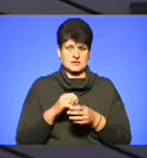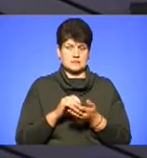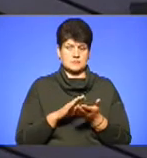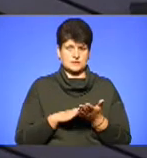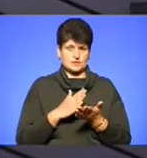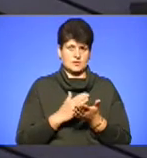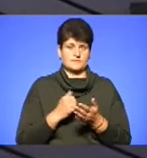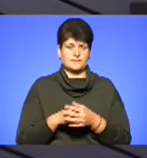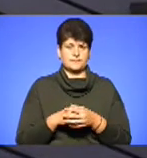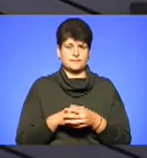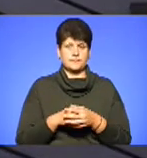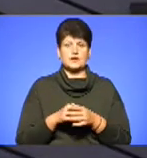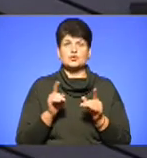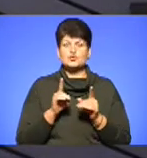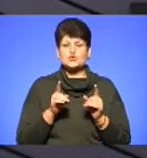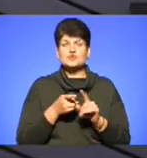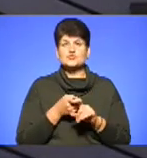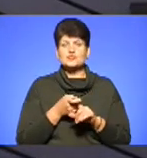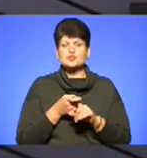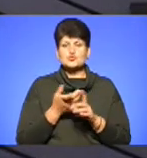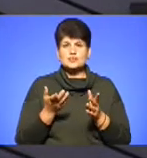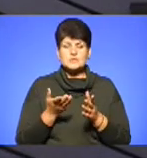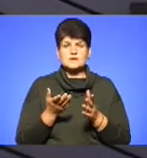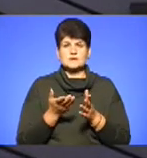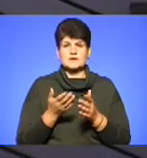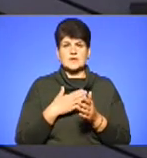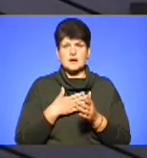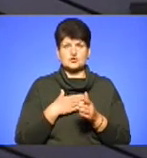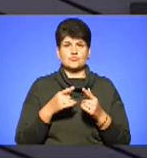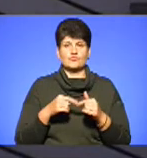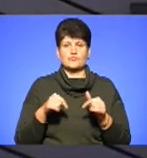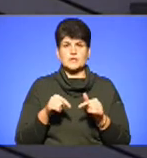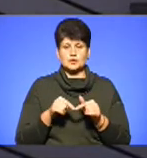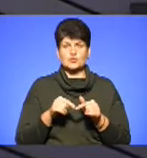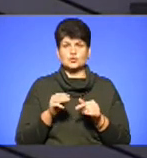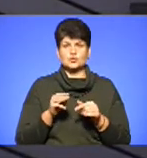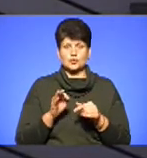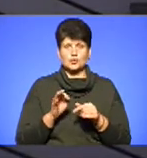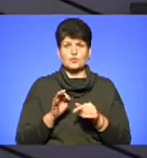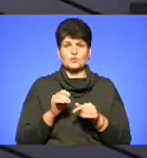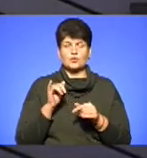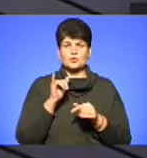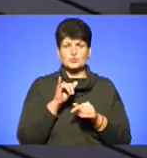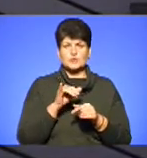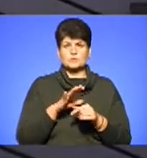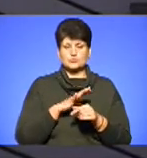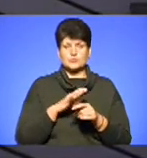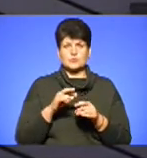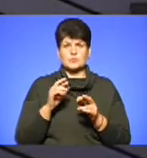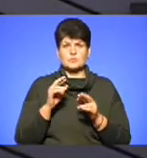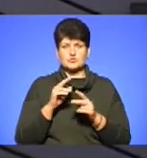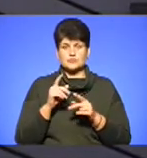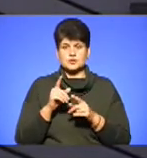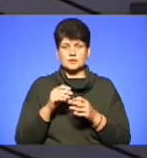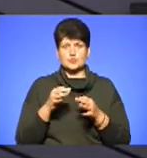діяльності? Ну, що стосується нашого відділу, там, що в них були просрочені допуски